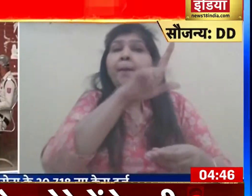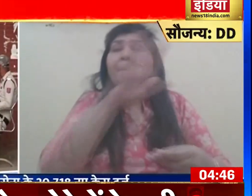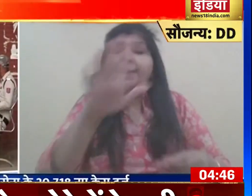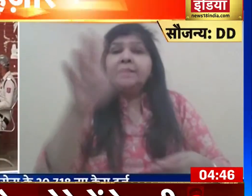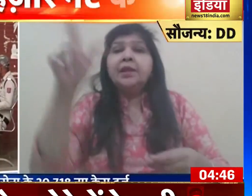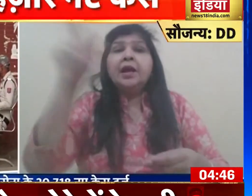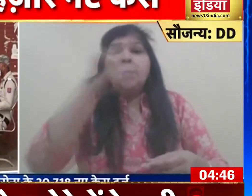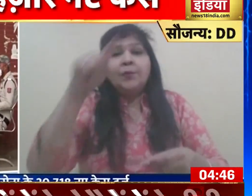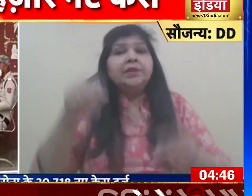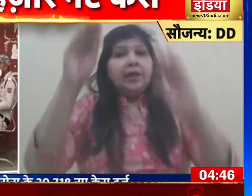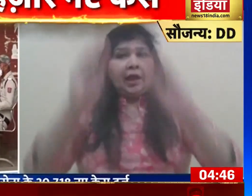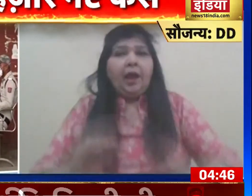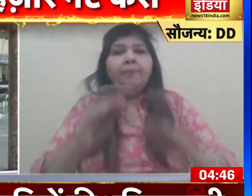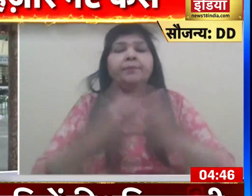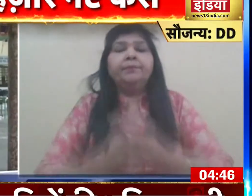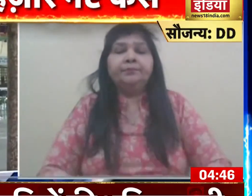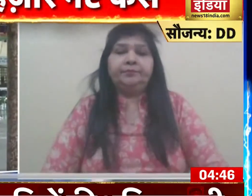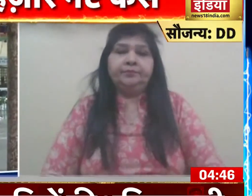कम है